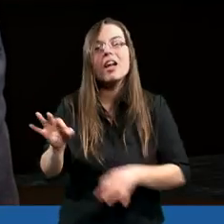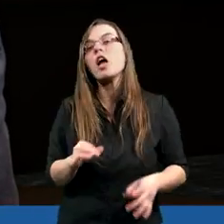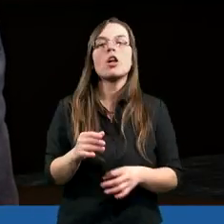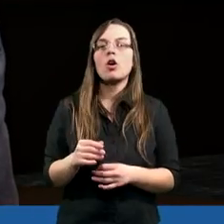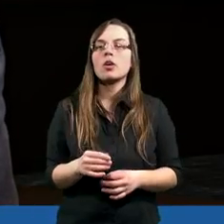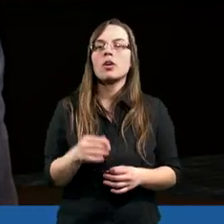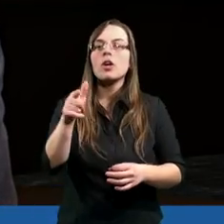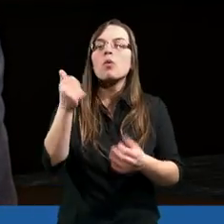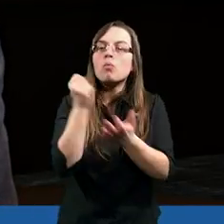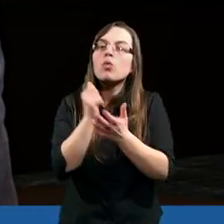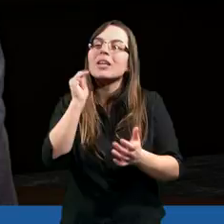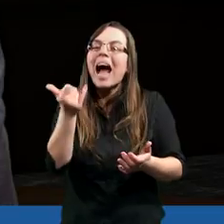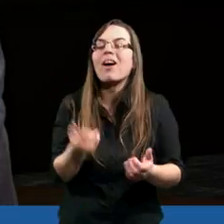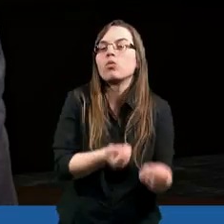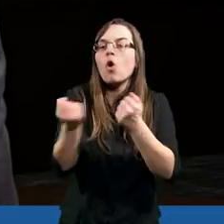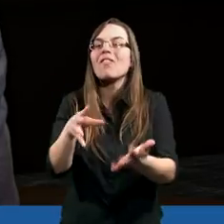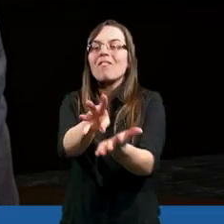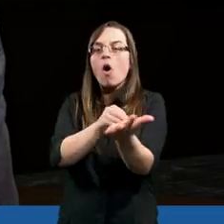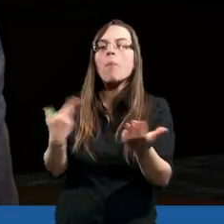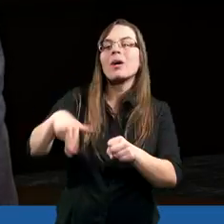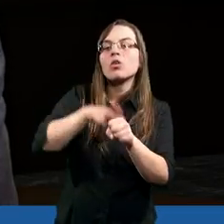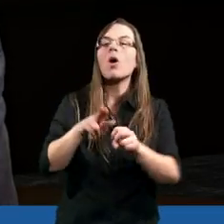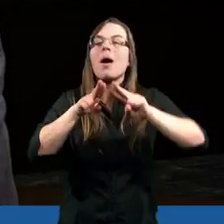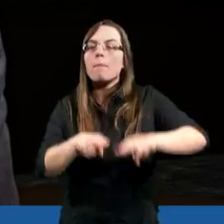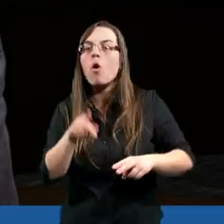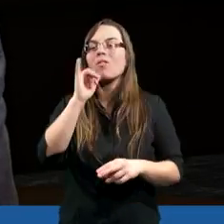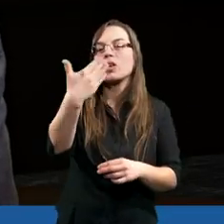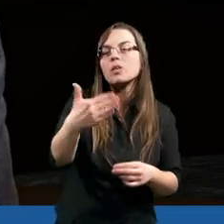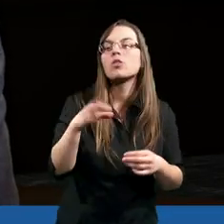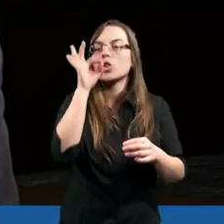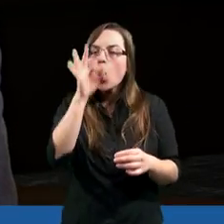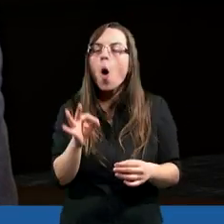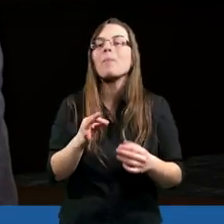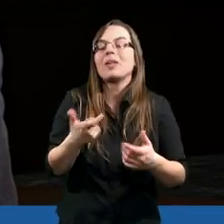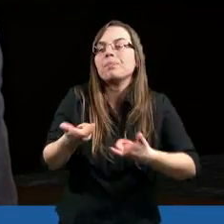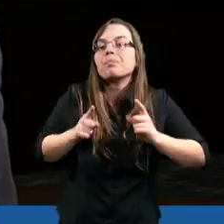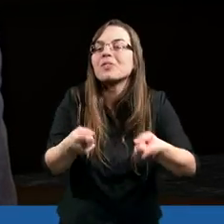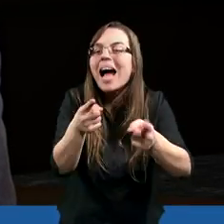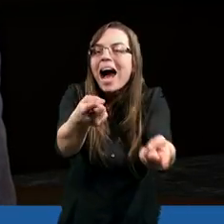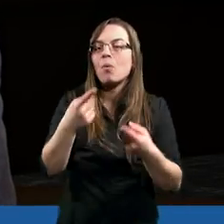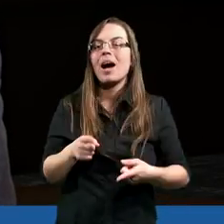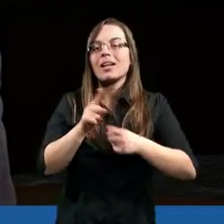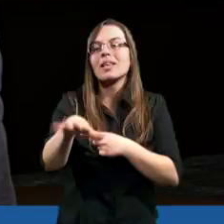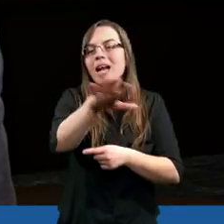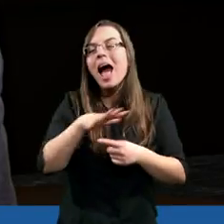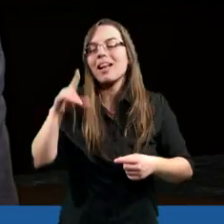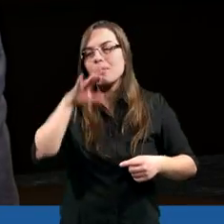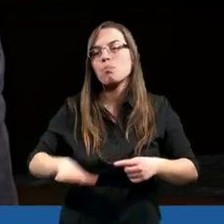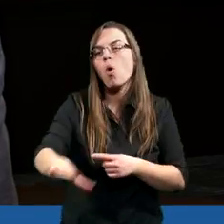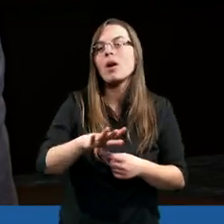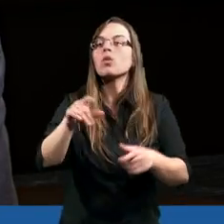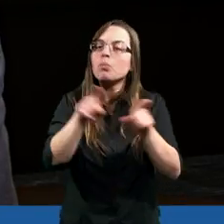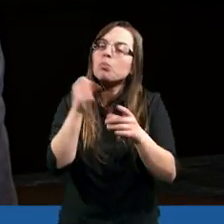więc musieli się zjednoczyć w jakąś formę, która pozwoli im dobrze funkcjonować czy względnie funkcjonować w tej społeczności.